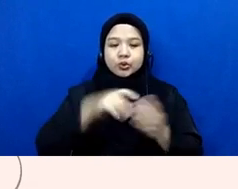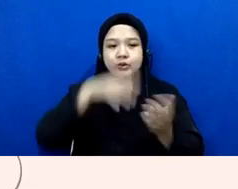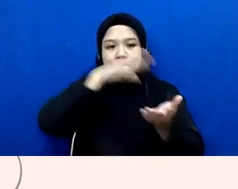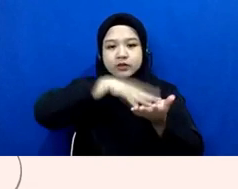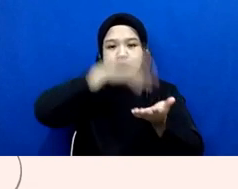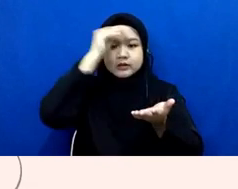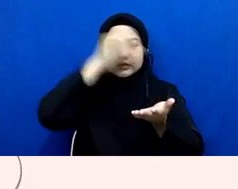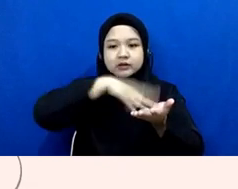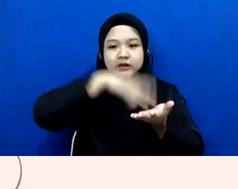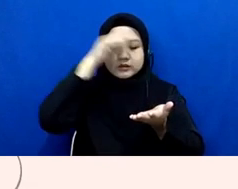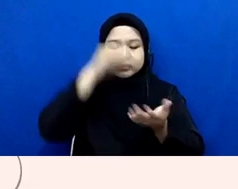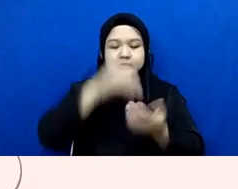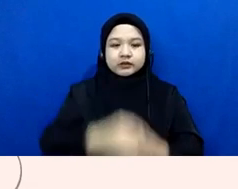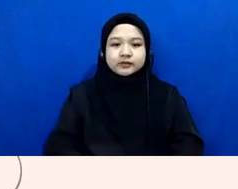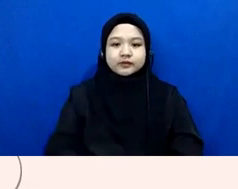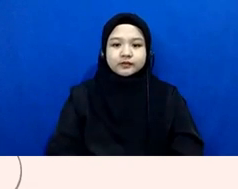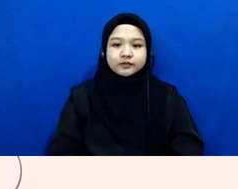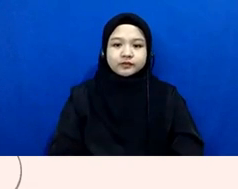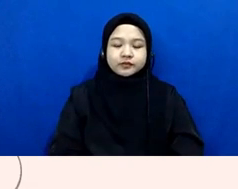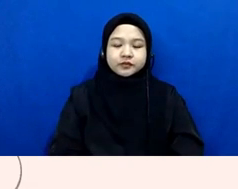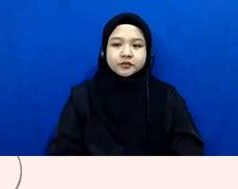untuk